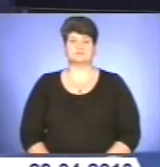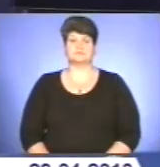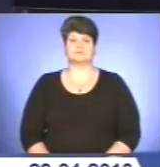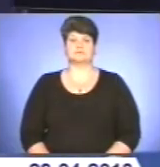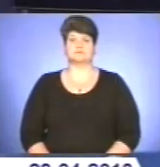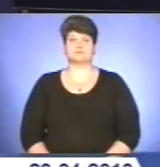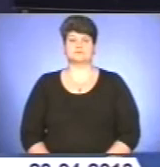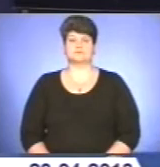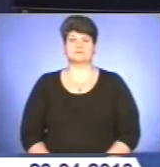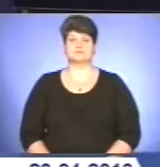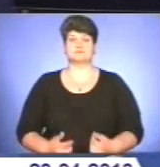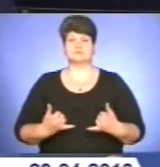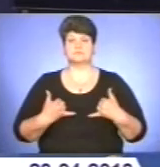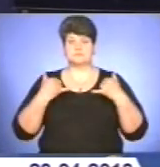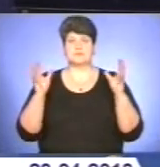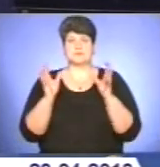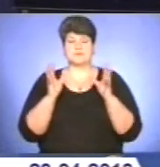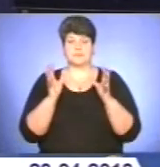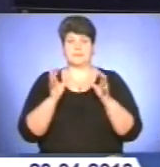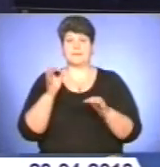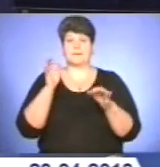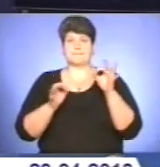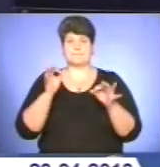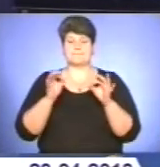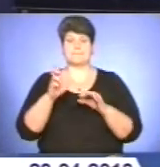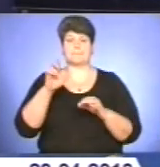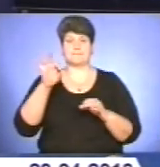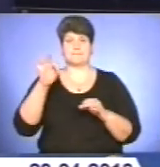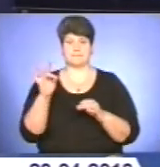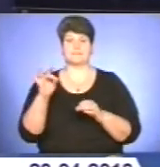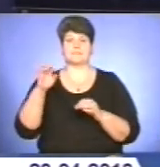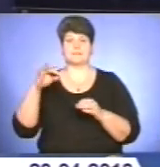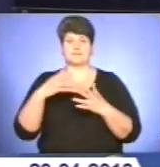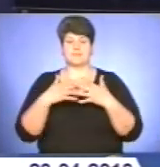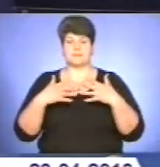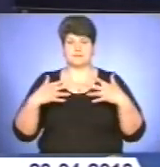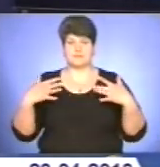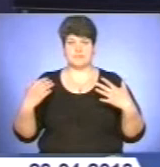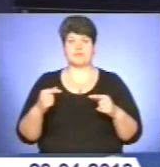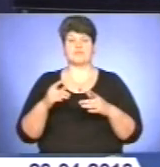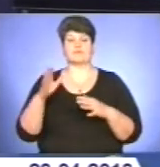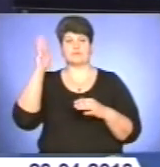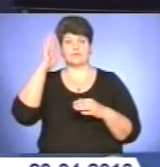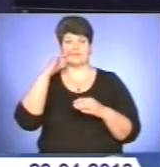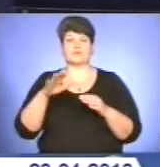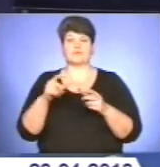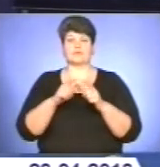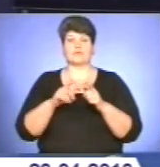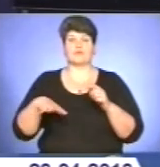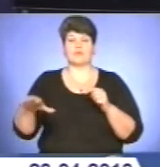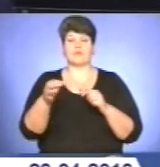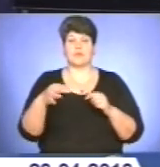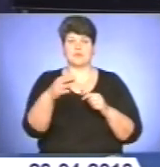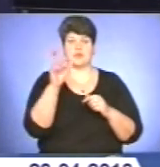Для охорони природного відтворення біоресурсів у рибогосподарських водних об'єктах Тернопільщини міліціонери